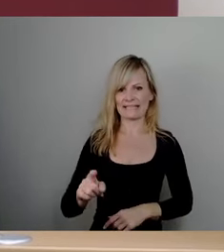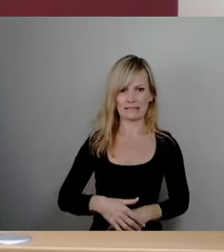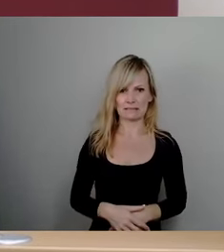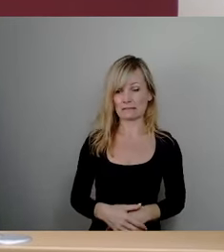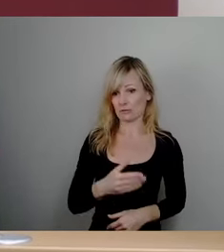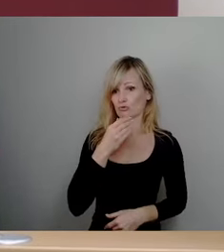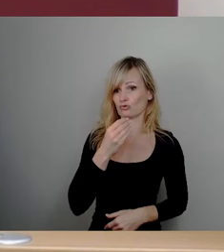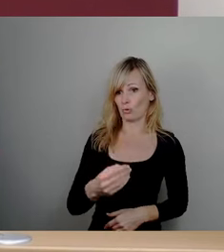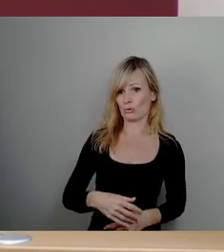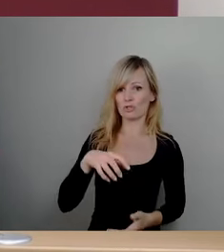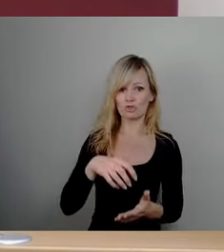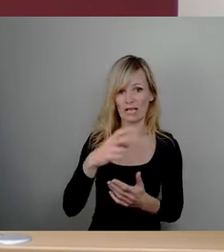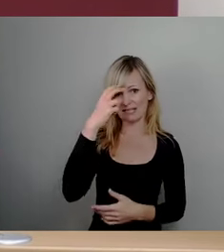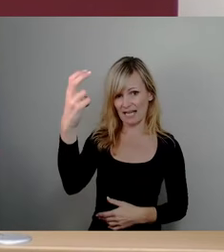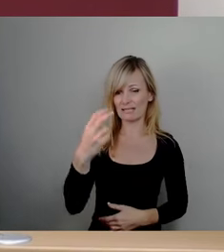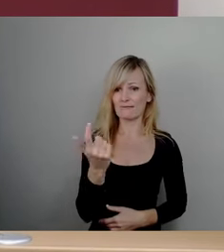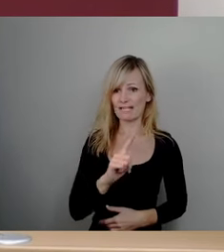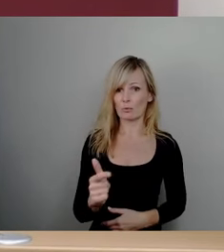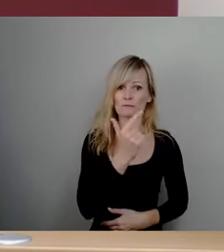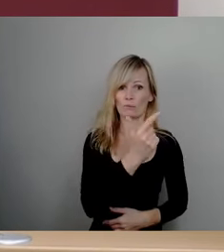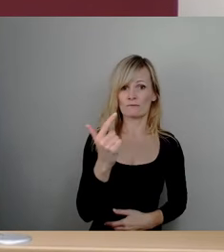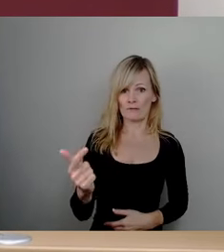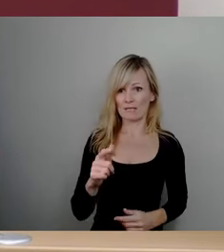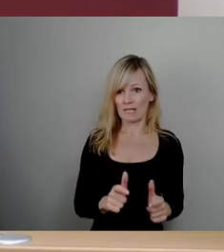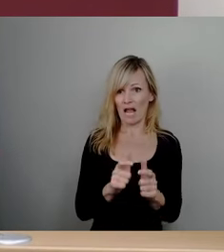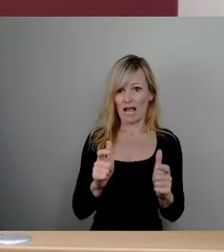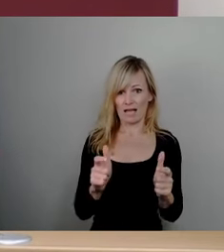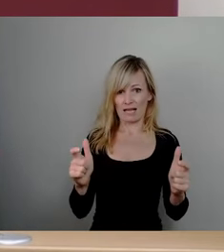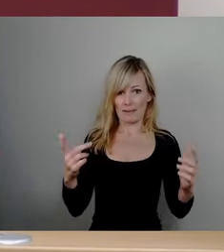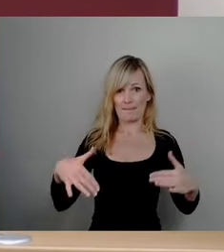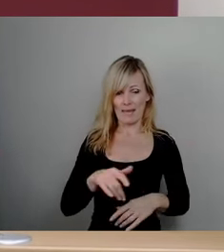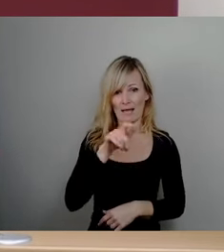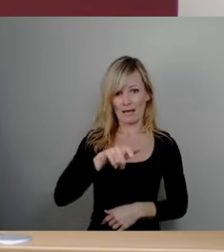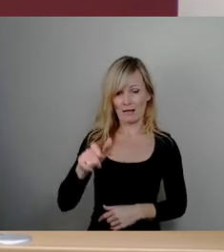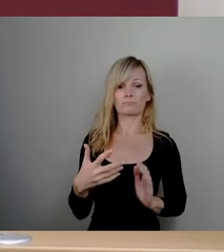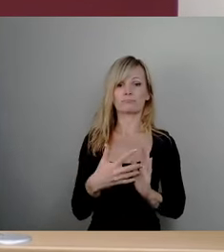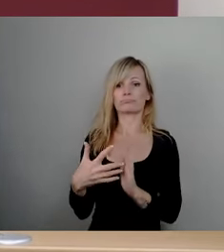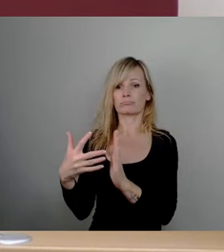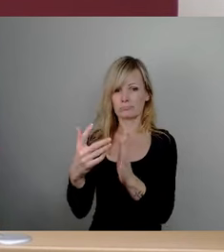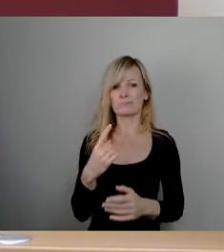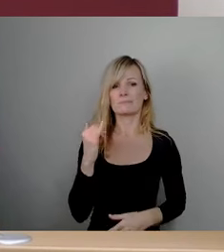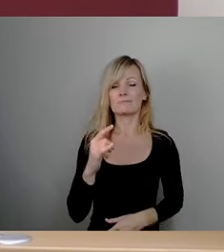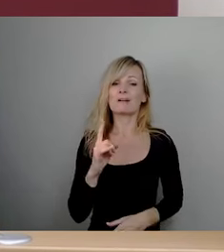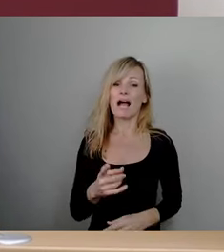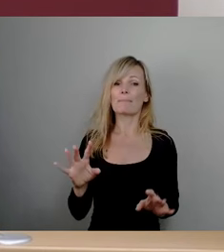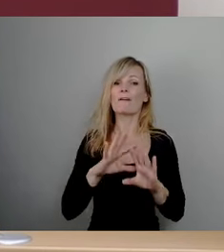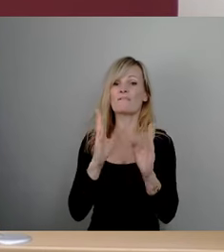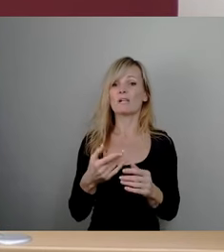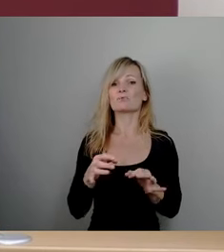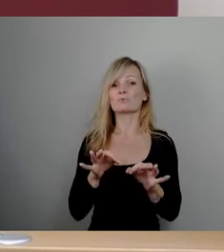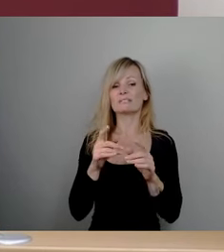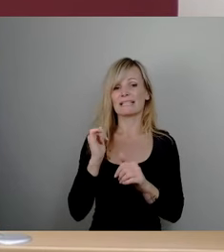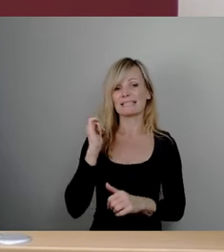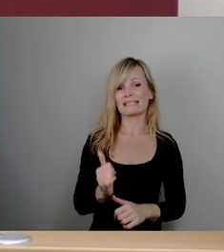der Stadtrat 22 die Anzahl erhöht hat, aber natürlich hat der Gemeindliche Vollzugsdienst viele, viele Aufgaben, auch zur Sicherheit für die